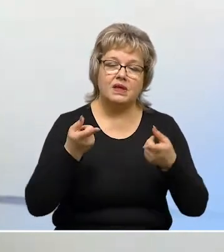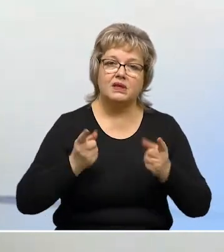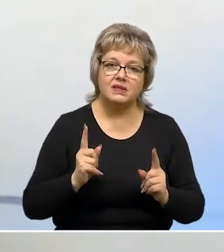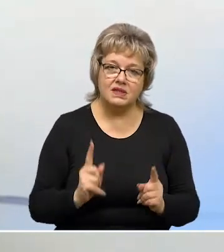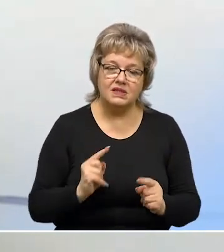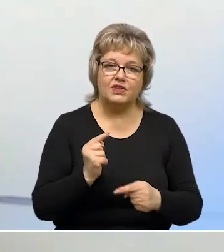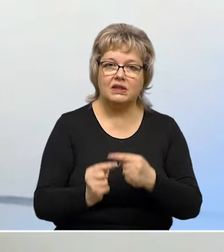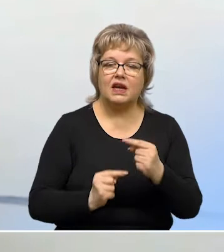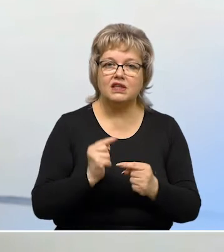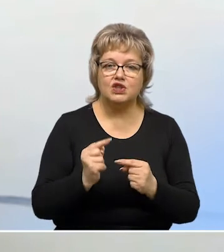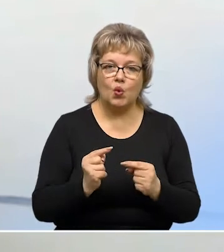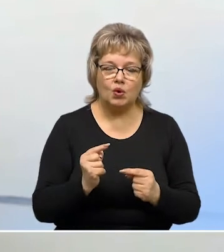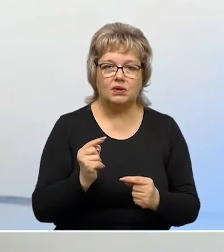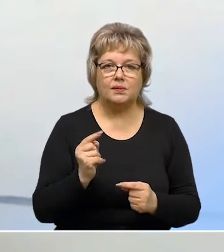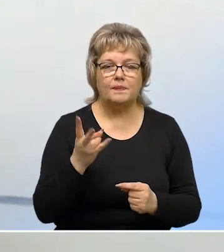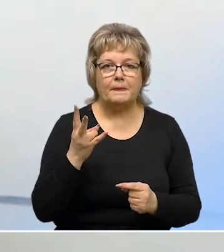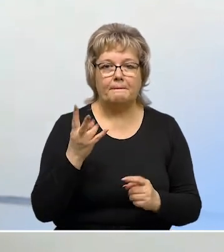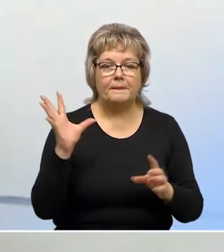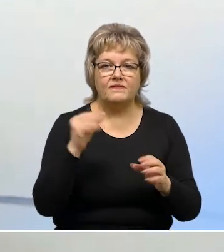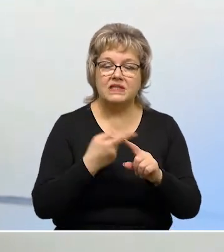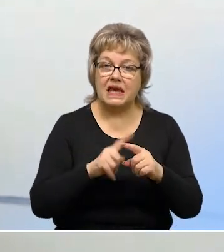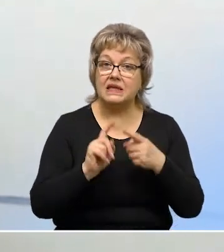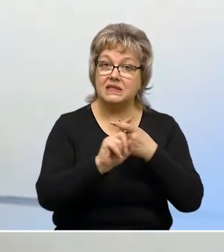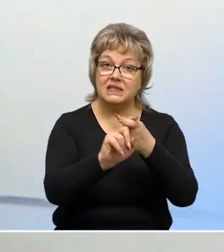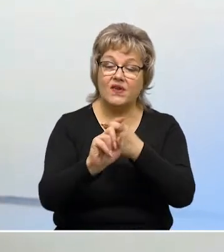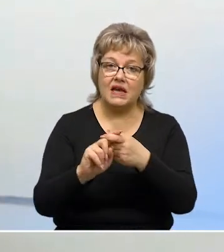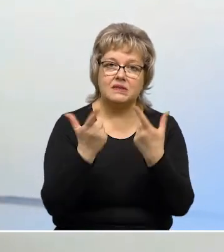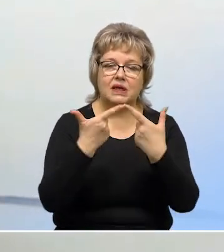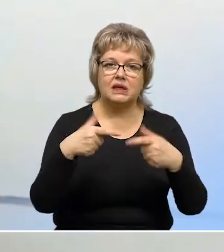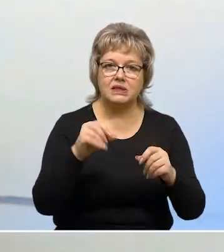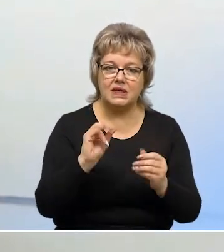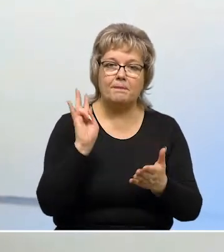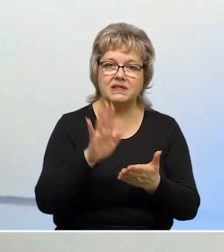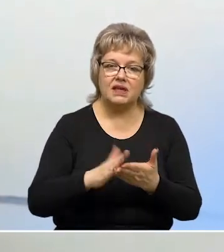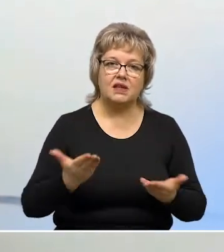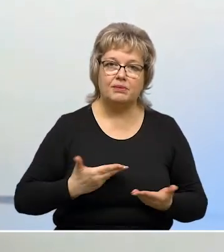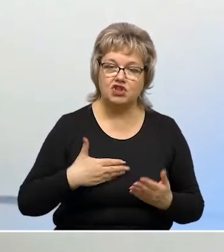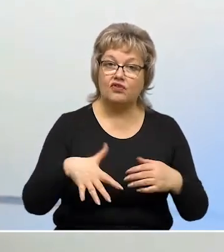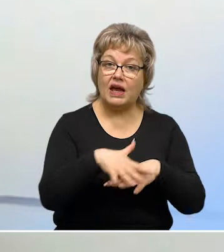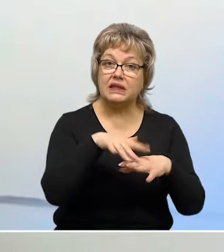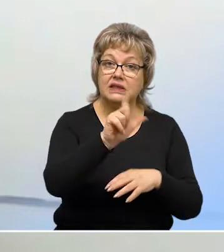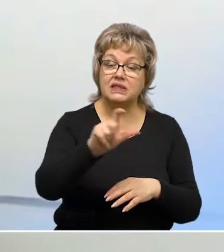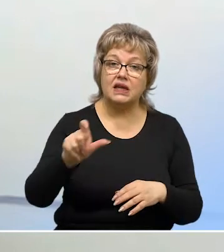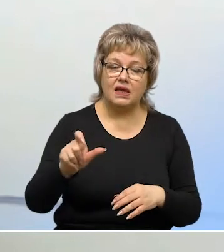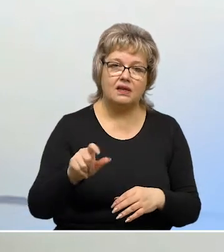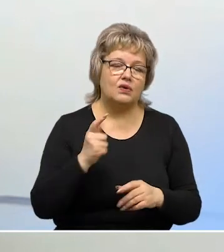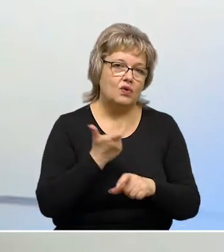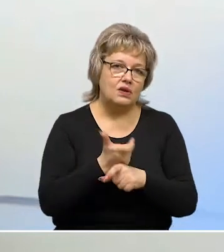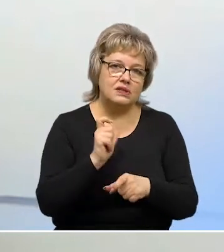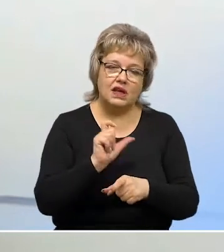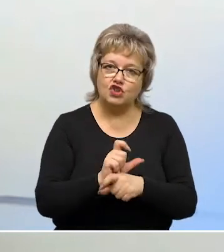естественно, традиционно сети связи, где постоянно проживает население, они